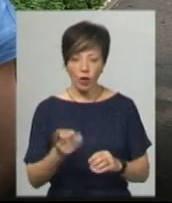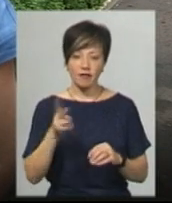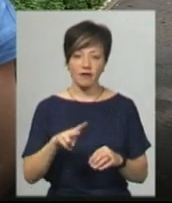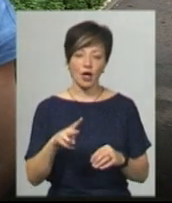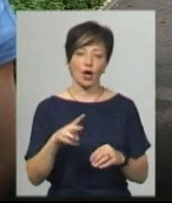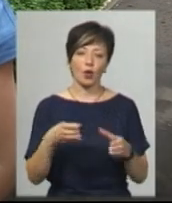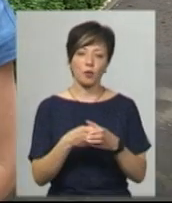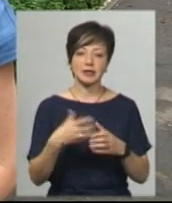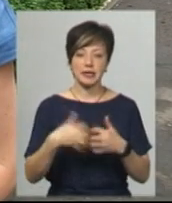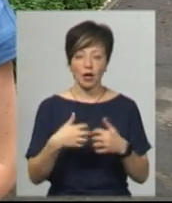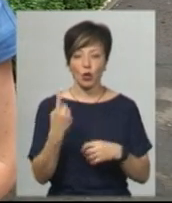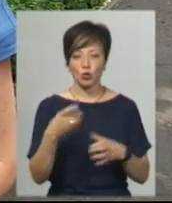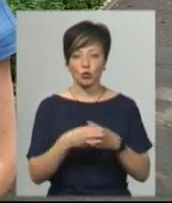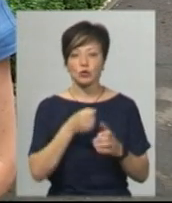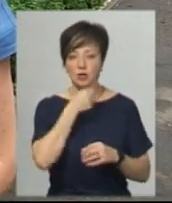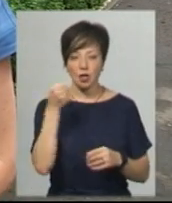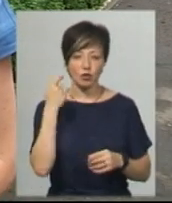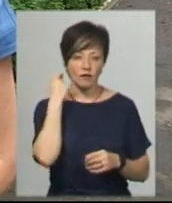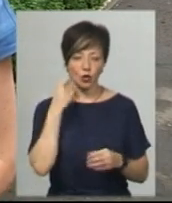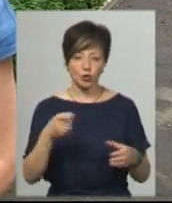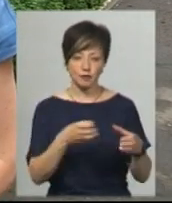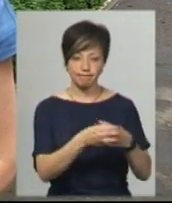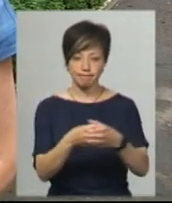середнього і одну групу старшого віку.